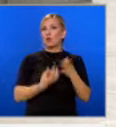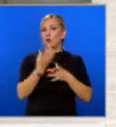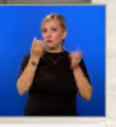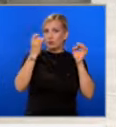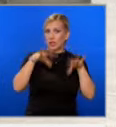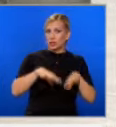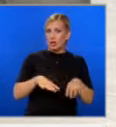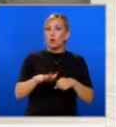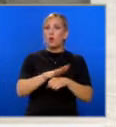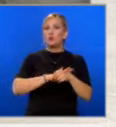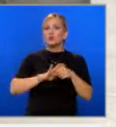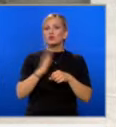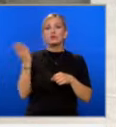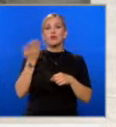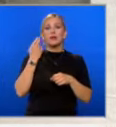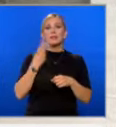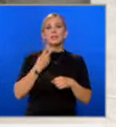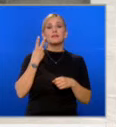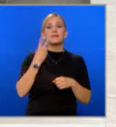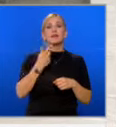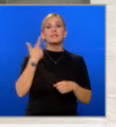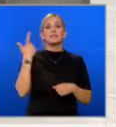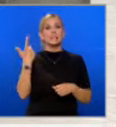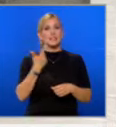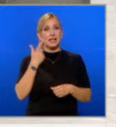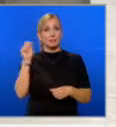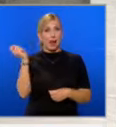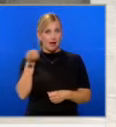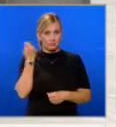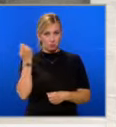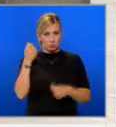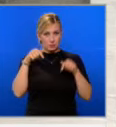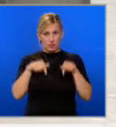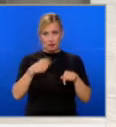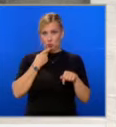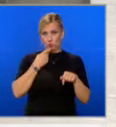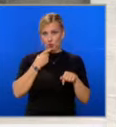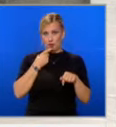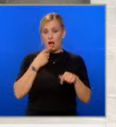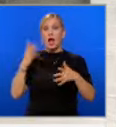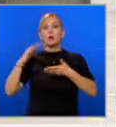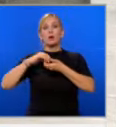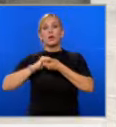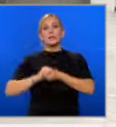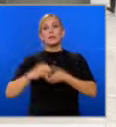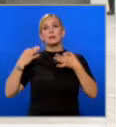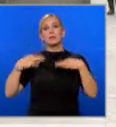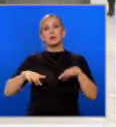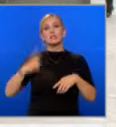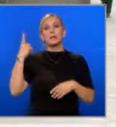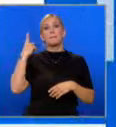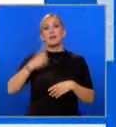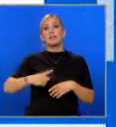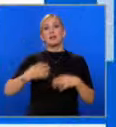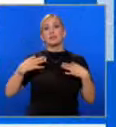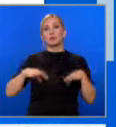основана още на 27 августа тази година, а коалицията Демокрация, права и свободи